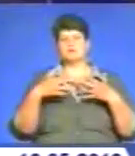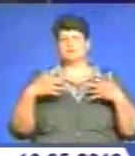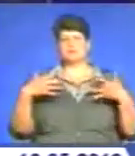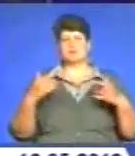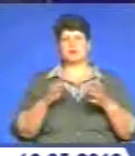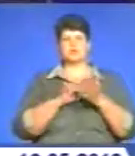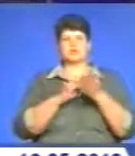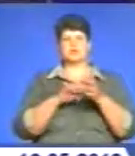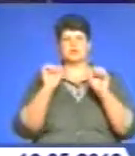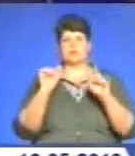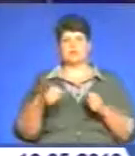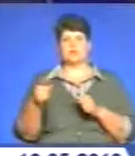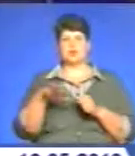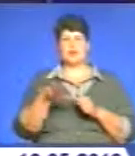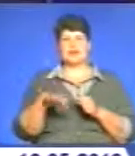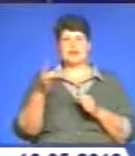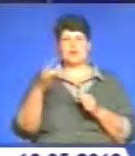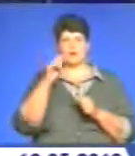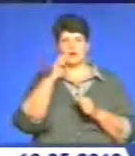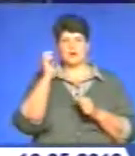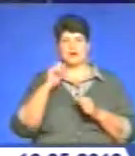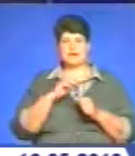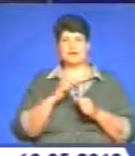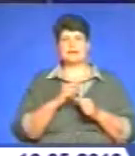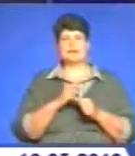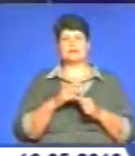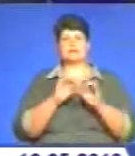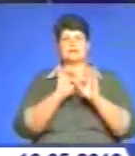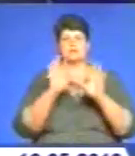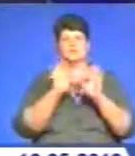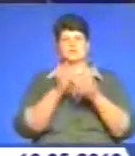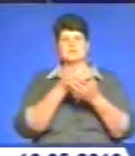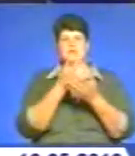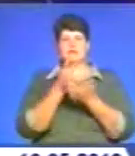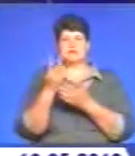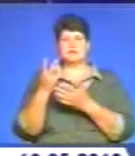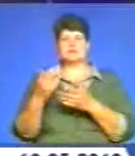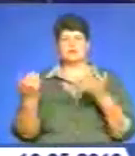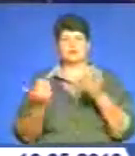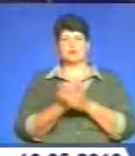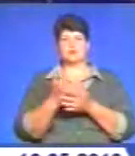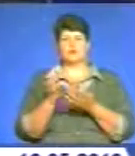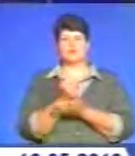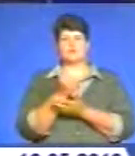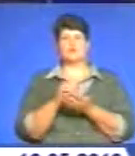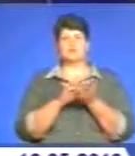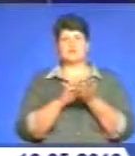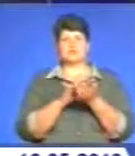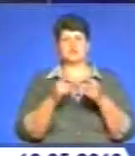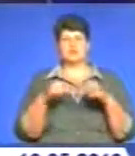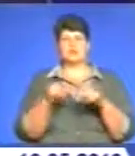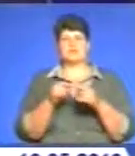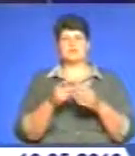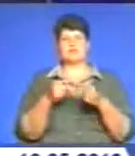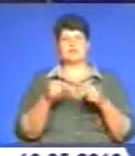можливостей Тернопілля та регіонів України. Демонстрації широкому колу фахівців новітніх досягнень у туристичній галузі та в